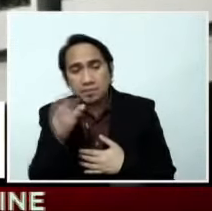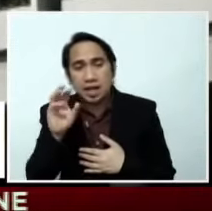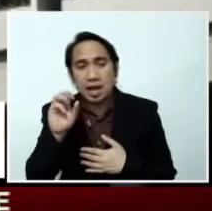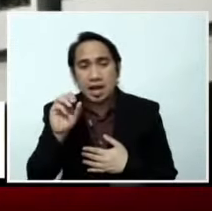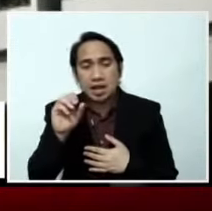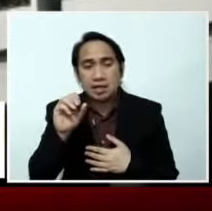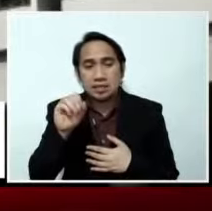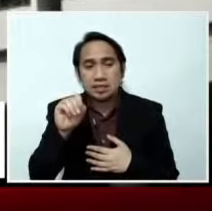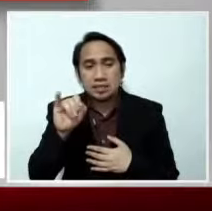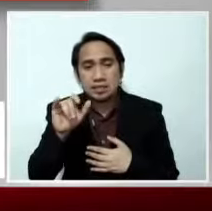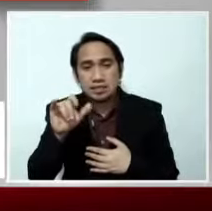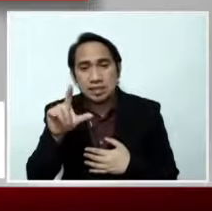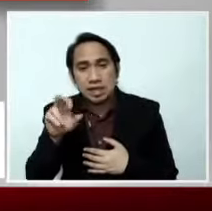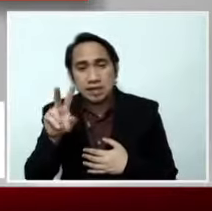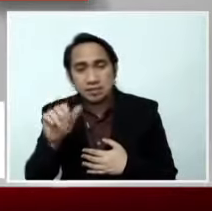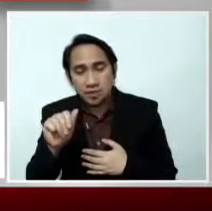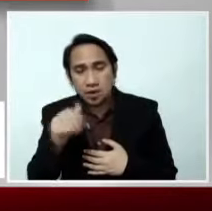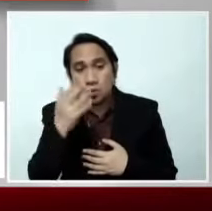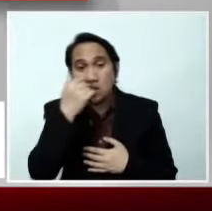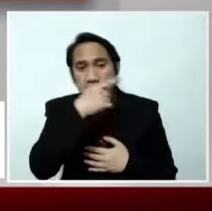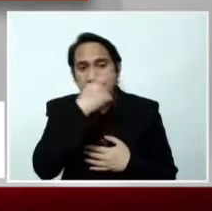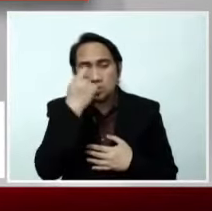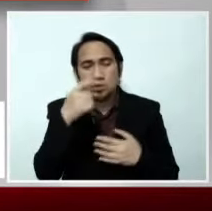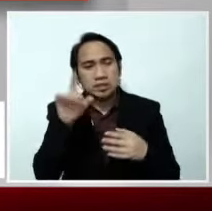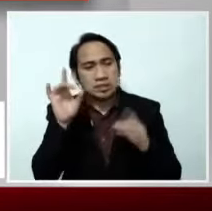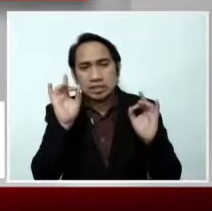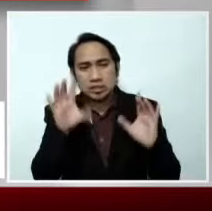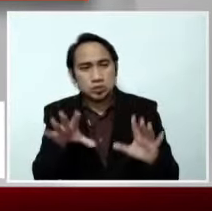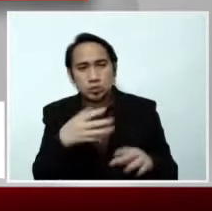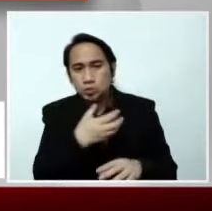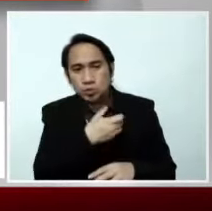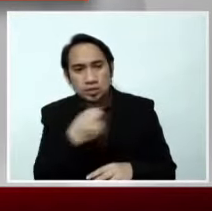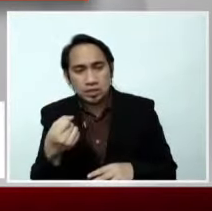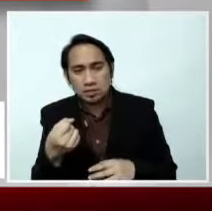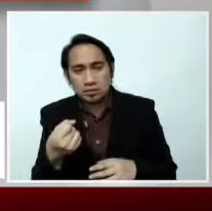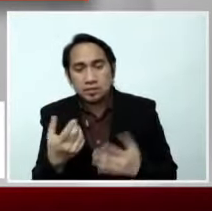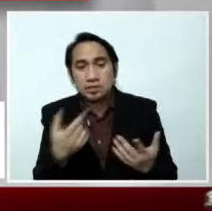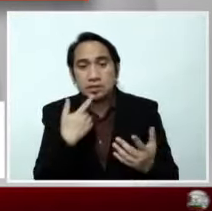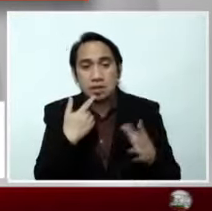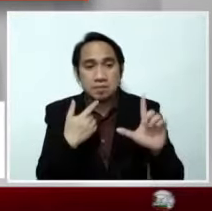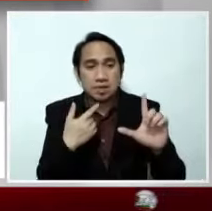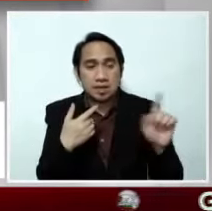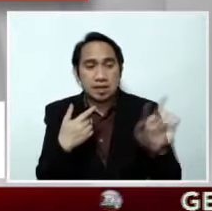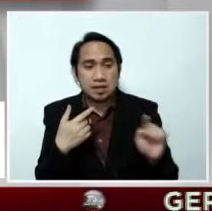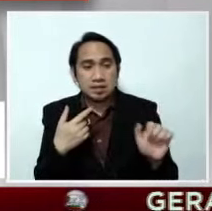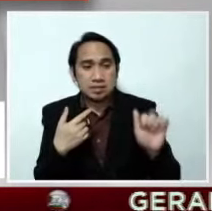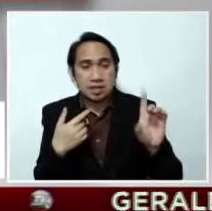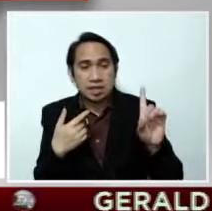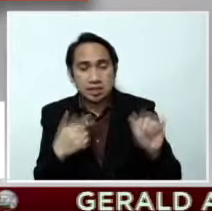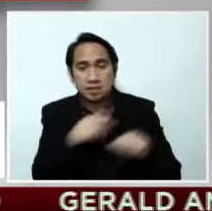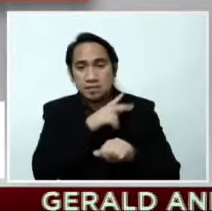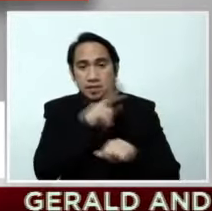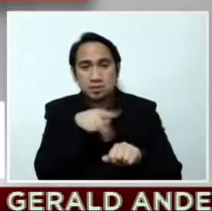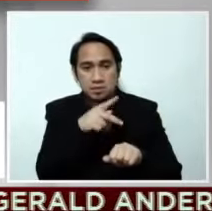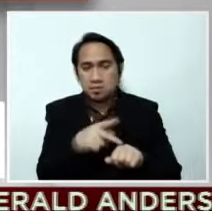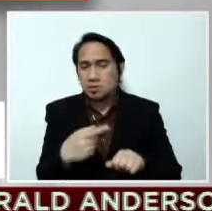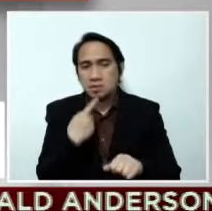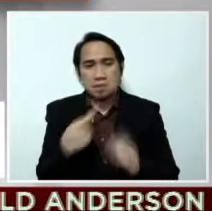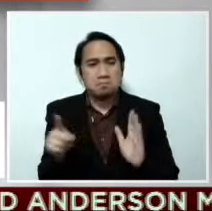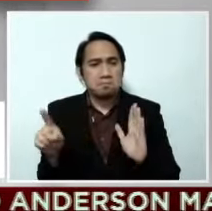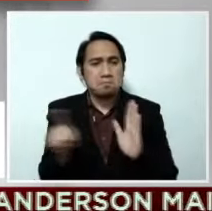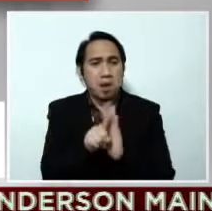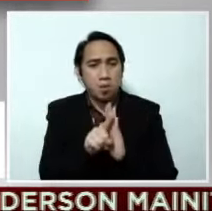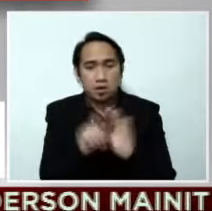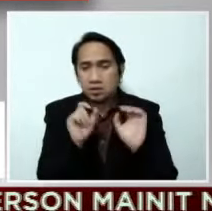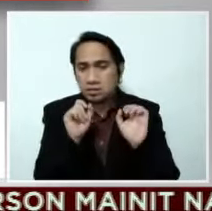mapanganib po yun. Sa kanilang pahayag, sinabi ng Lazada, Philippines, na mahigpit nilang ipinagbabawal ang